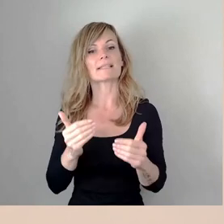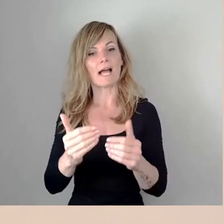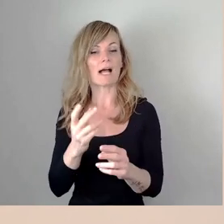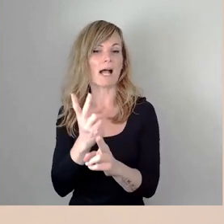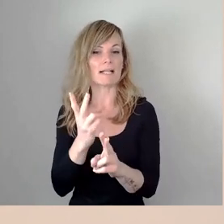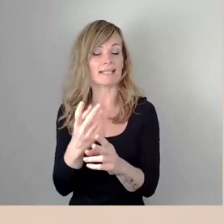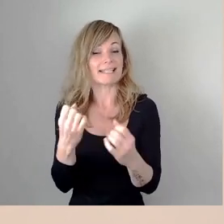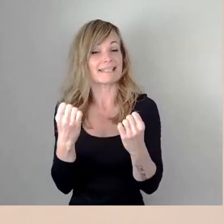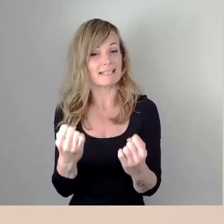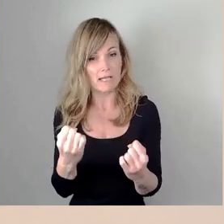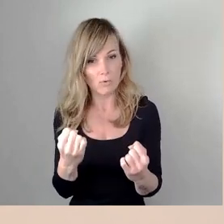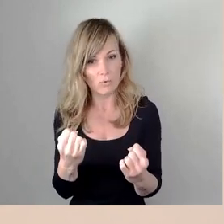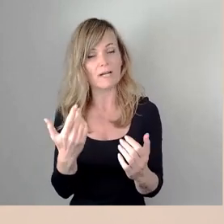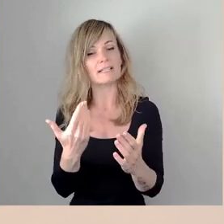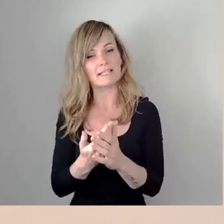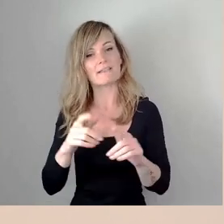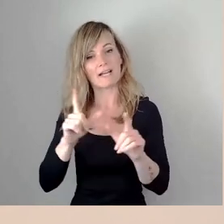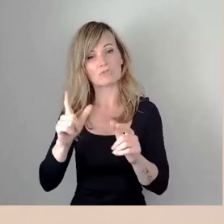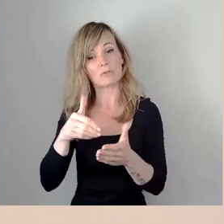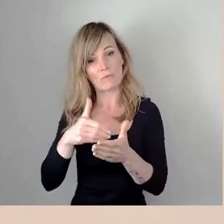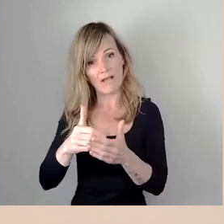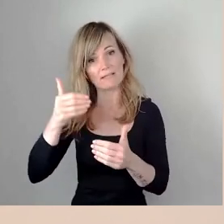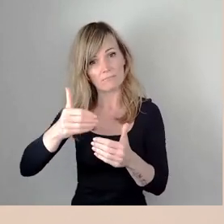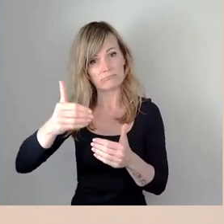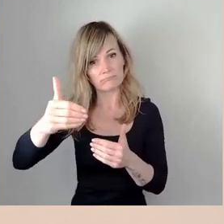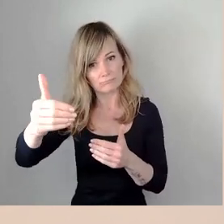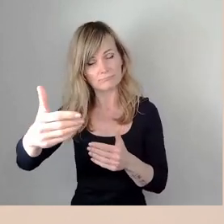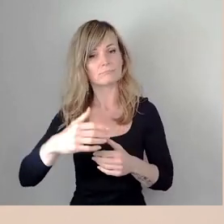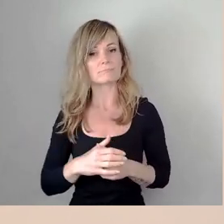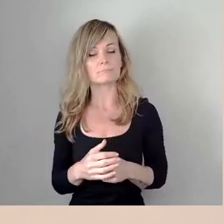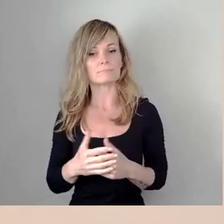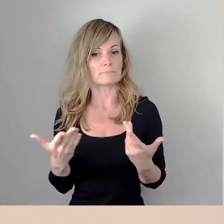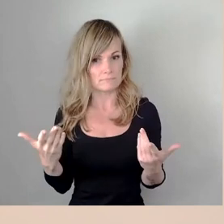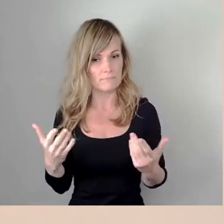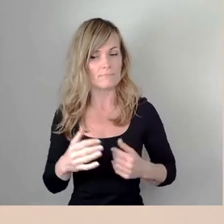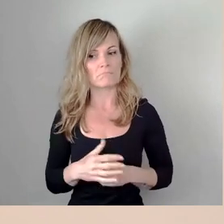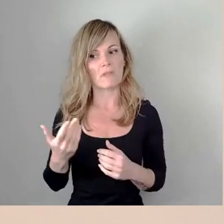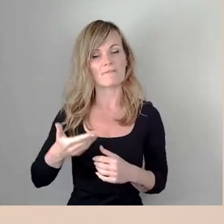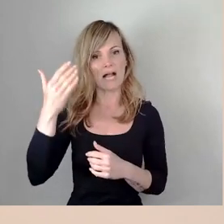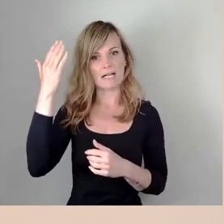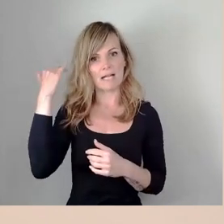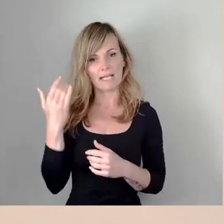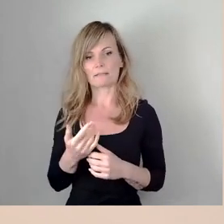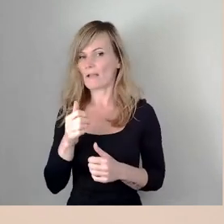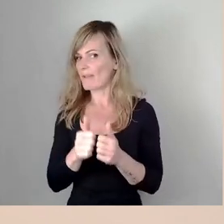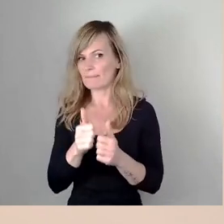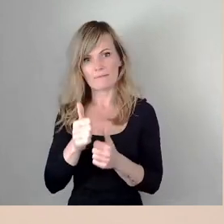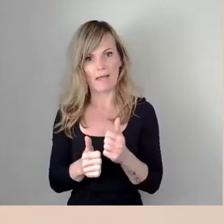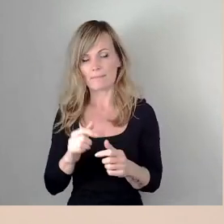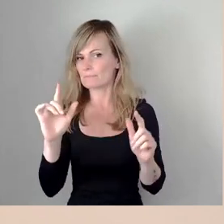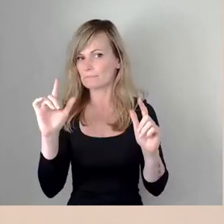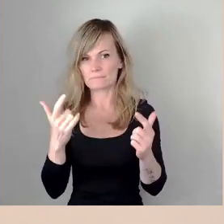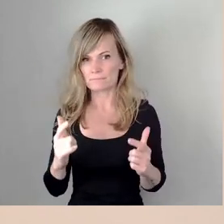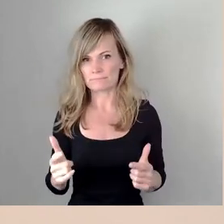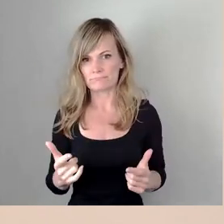stattfinden kann. Es ist ja so, dass in der Vergangenheit kein Wettbewerb über die vorliegende